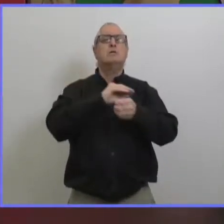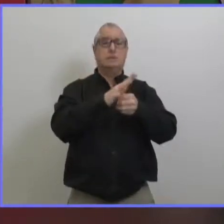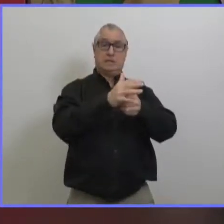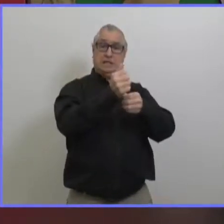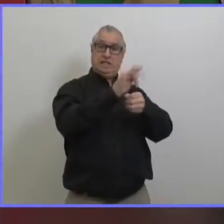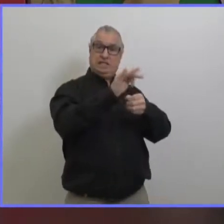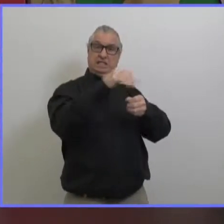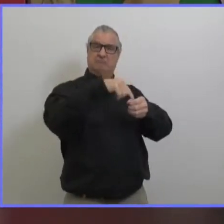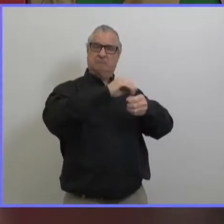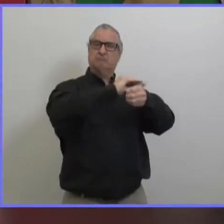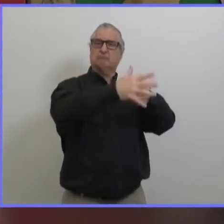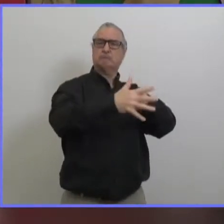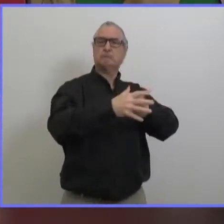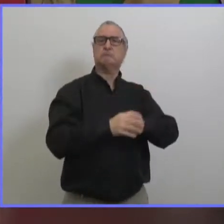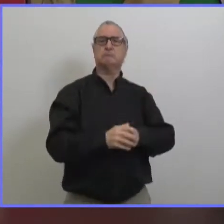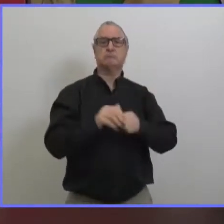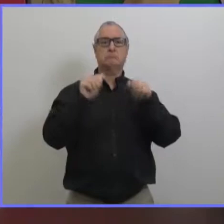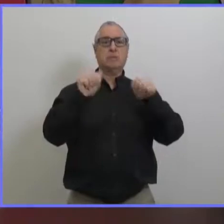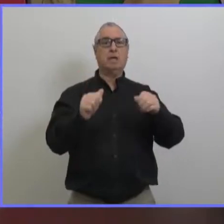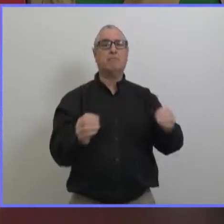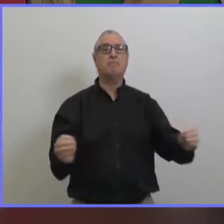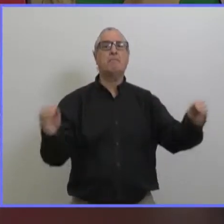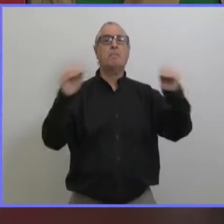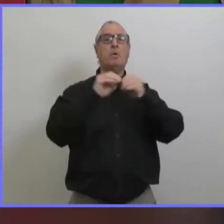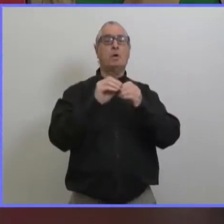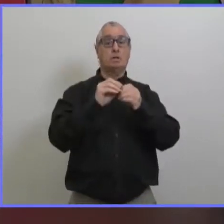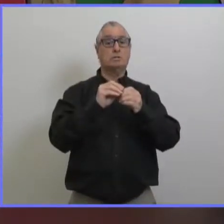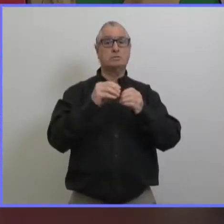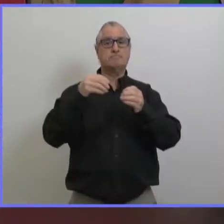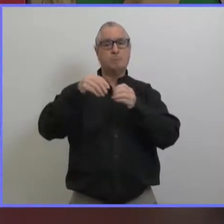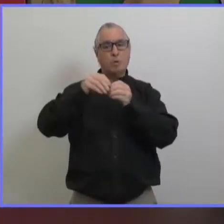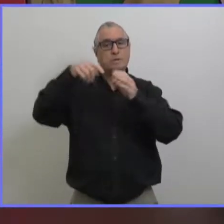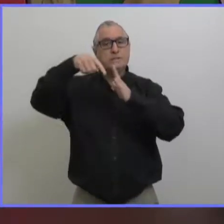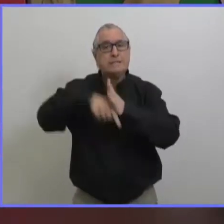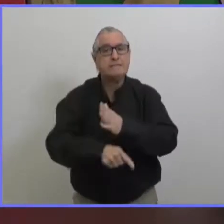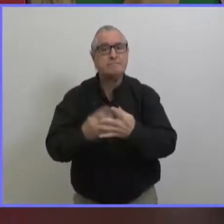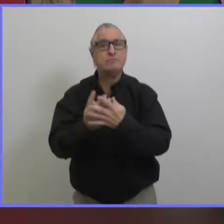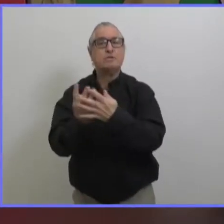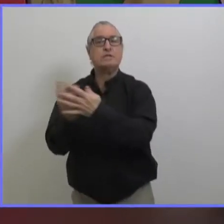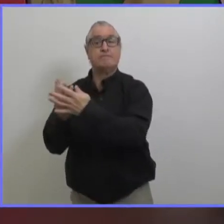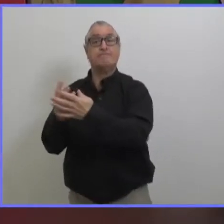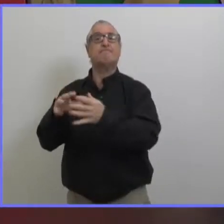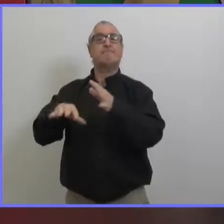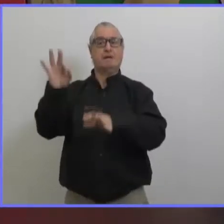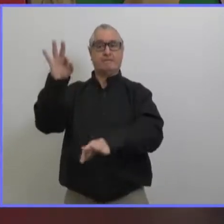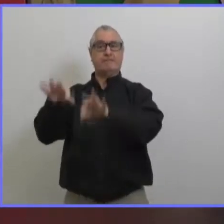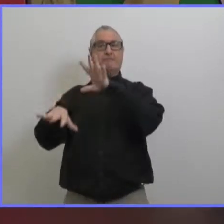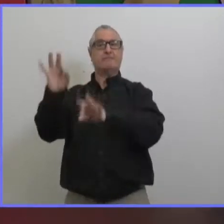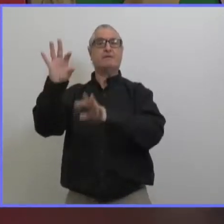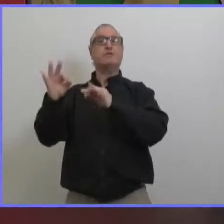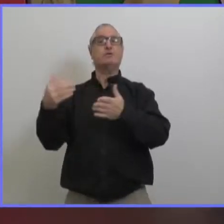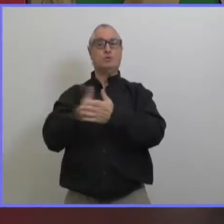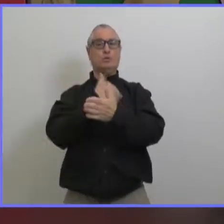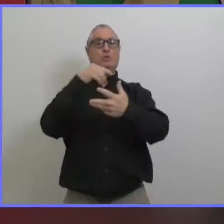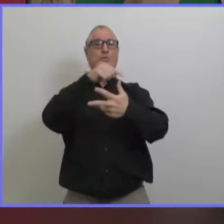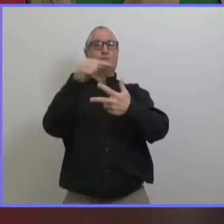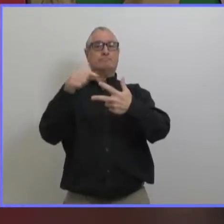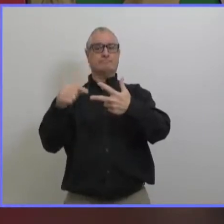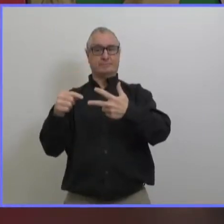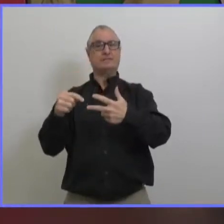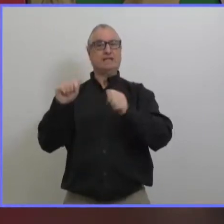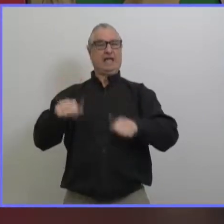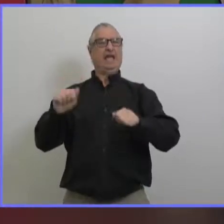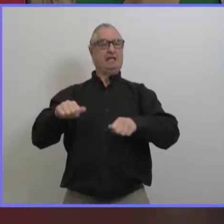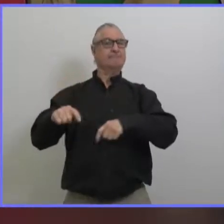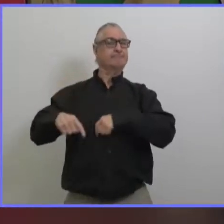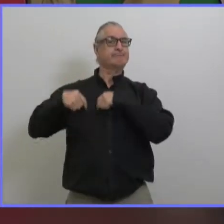mais il faut faire du travail supplémentaire après que l'échantillon été détecté positif pour détecter s'il s'agit